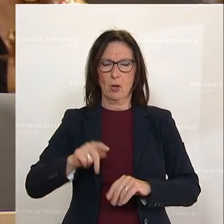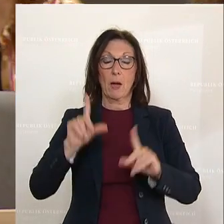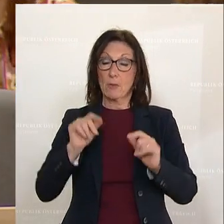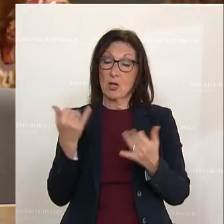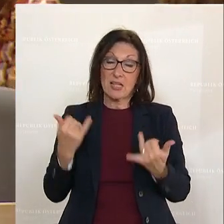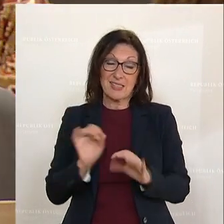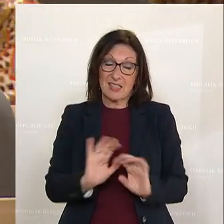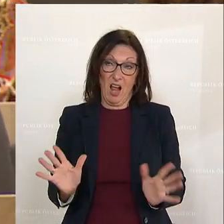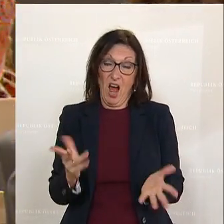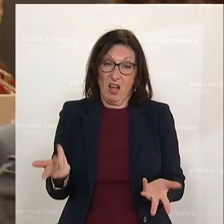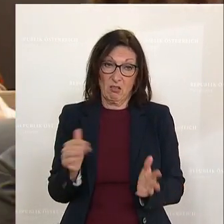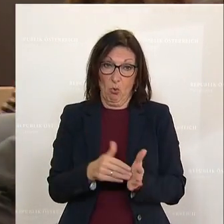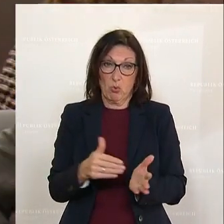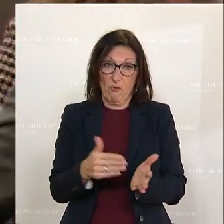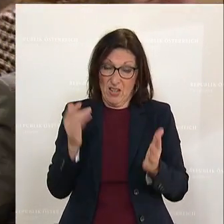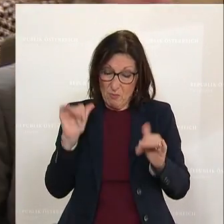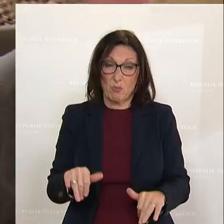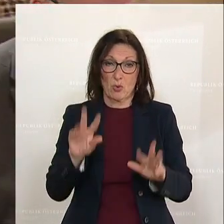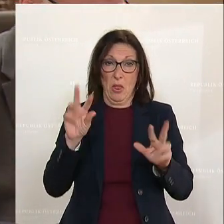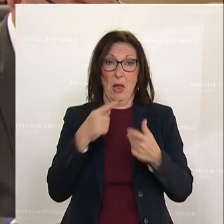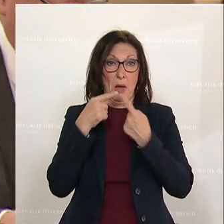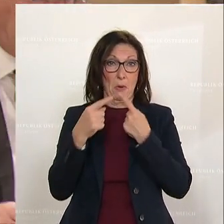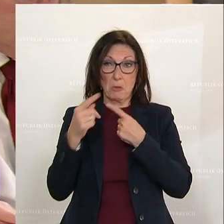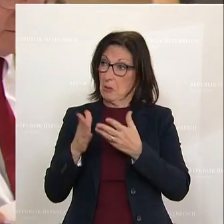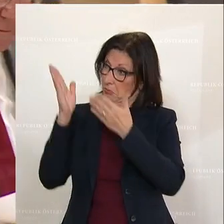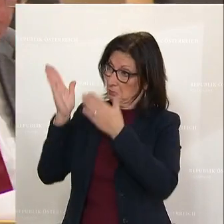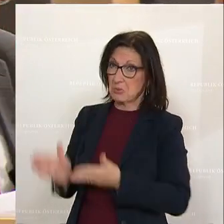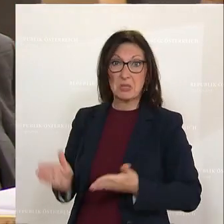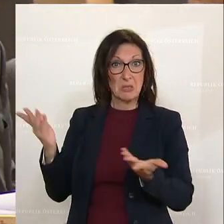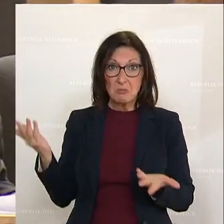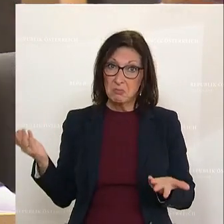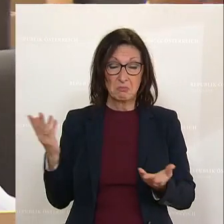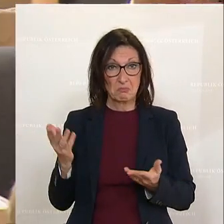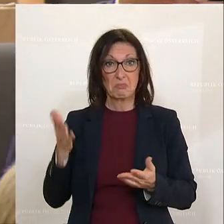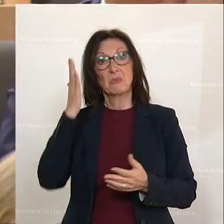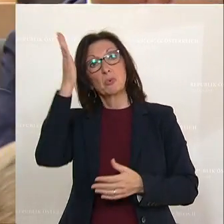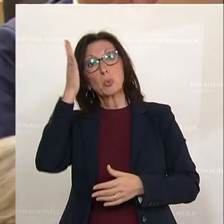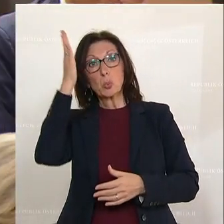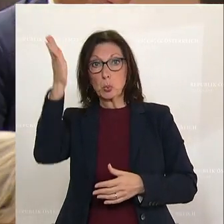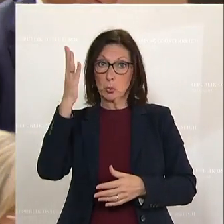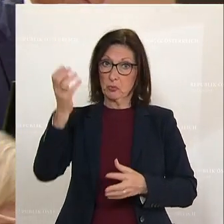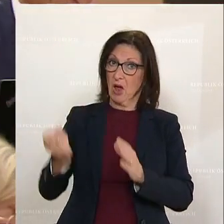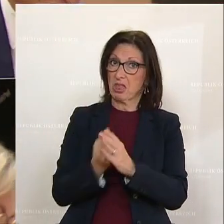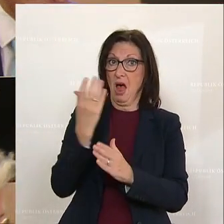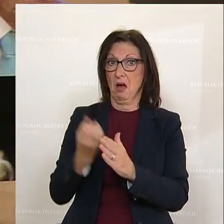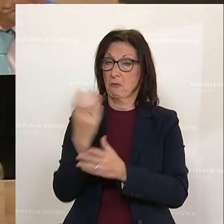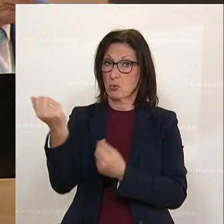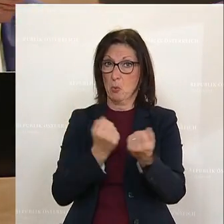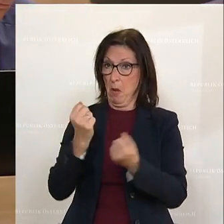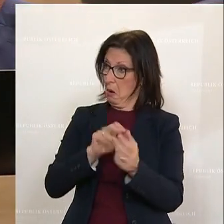offensichtlich notwendig, dass darüber geredet wird, weil Sie sind kein gutes Beispiel für die Nachfolgepolitikerinnen und Politiker auch in